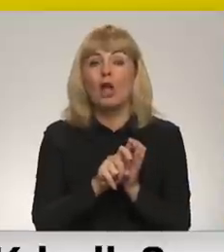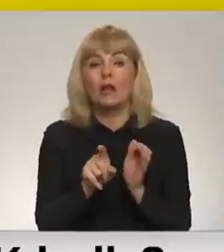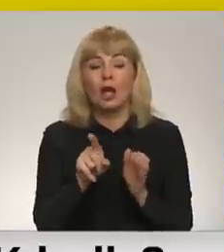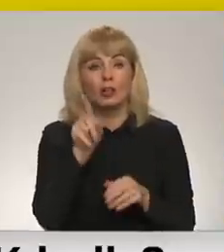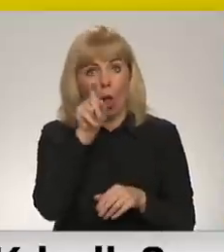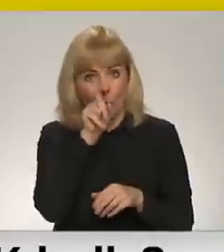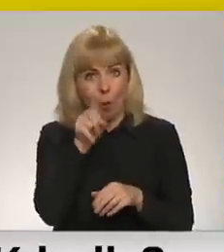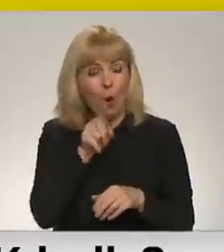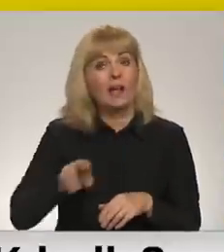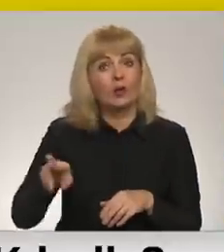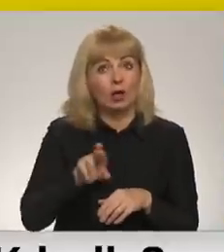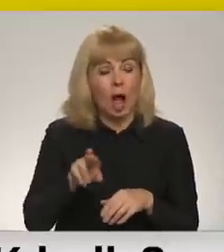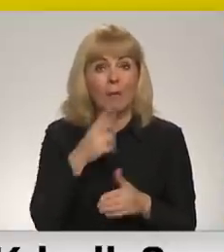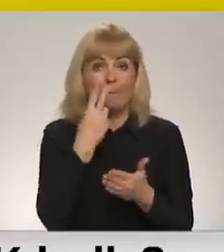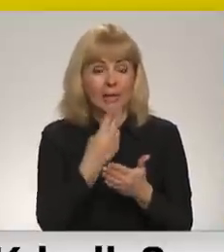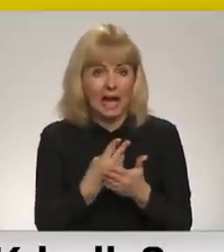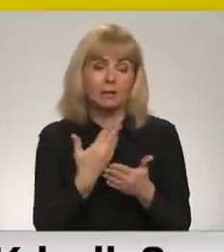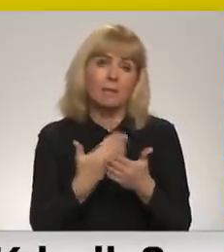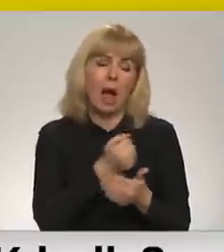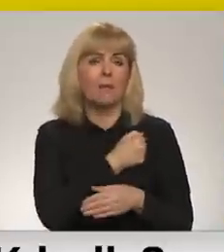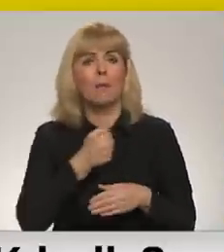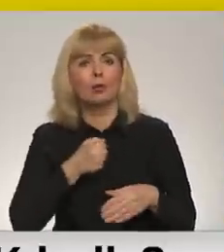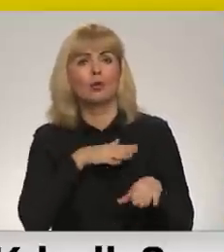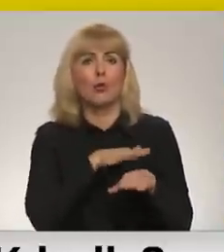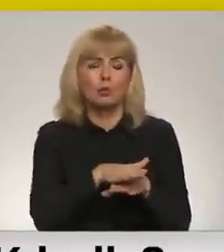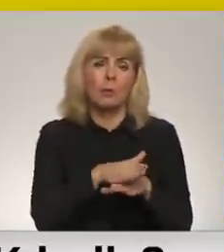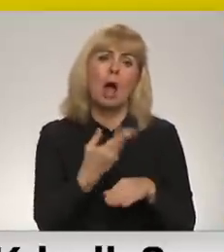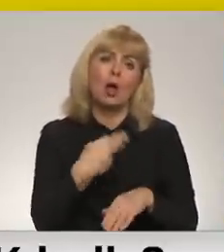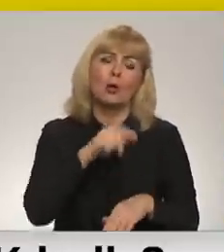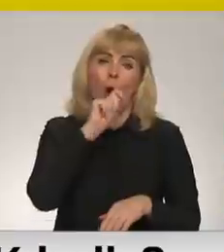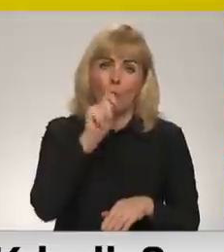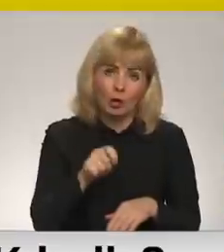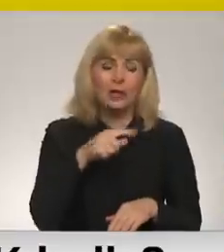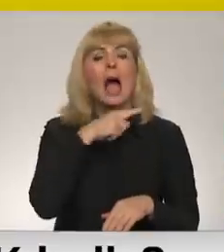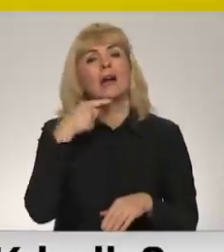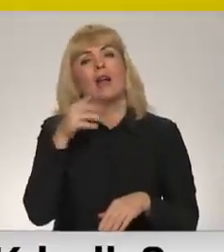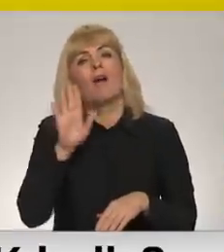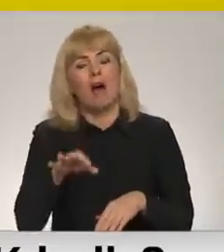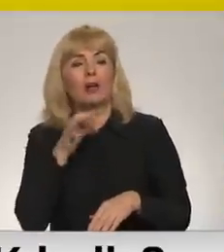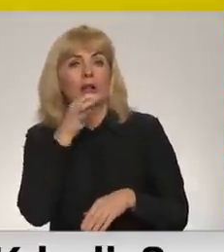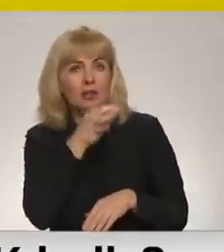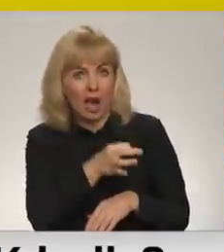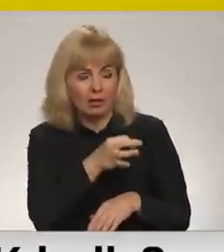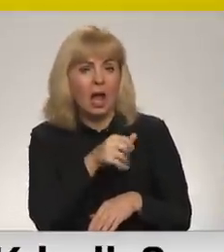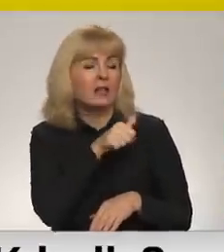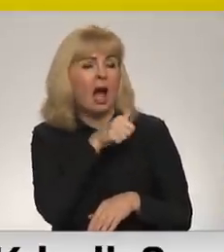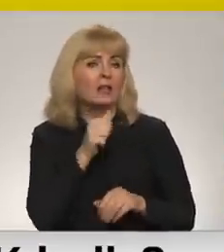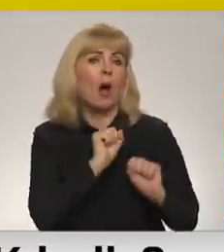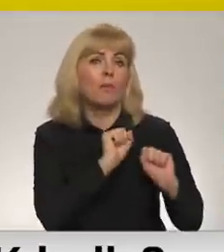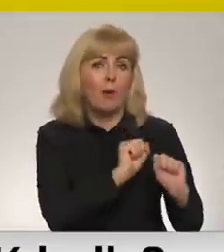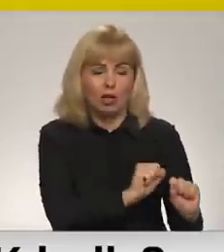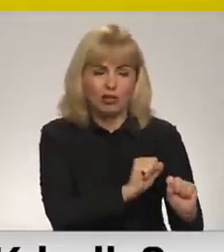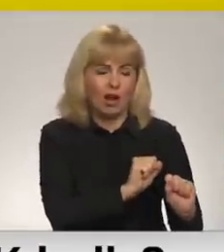pieredzētu bruņotu uzbrukumu no Ukrainas puses, tad Krievija varētu teikt, ka tā īsta no paša aizsardzība, bet tas ir